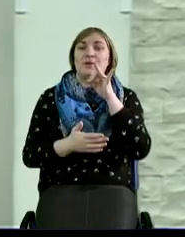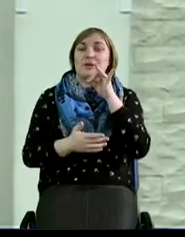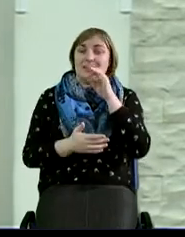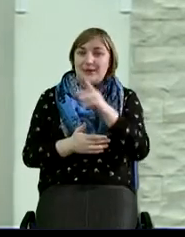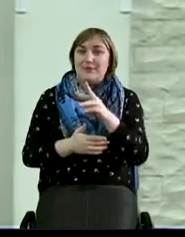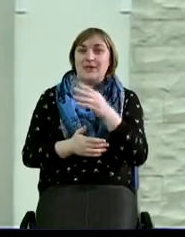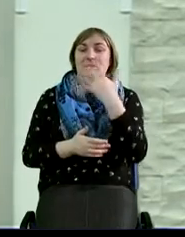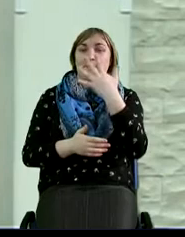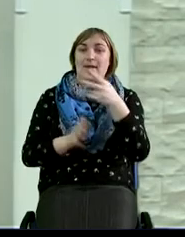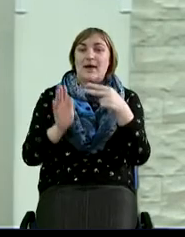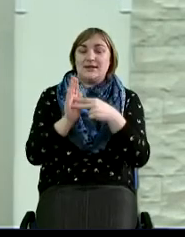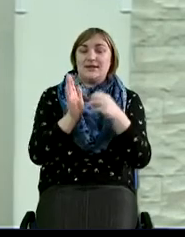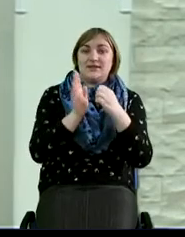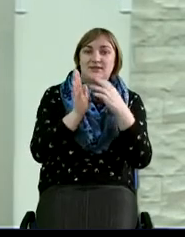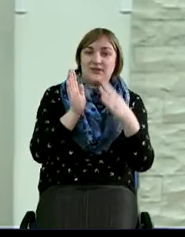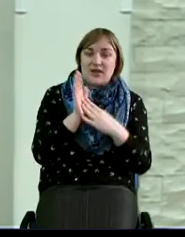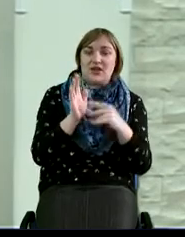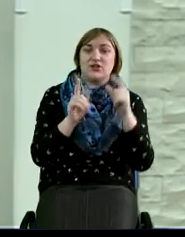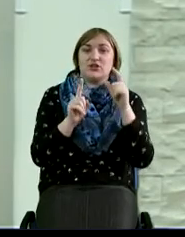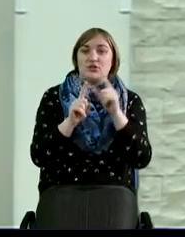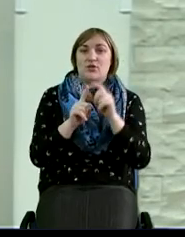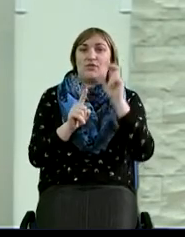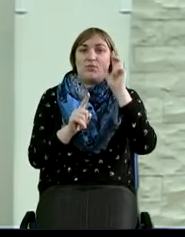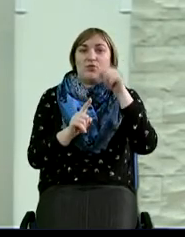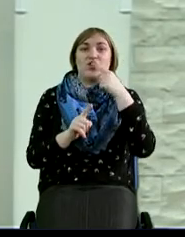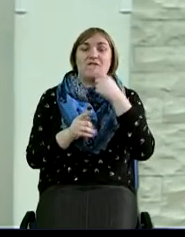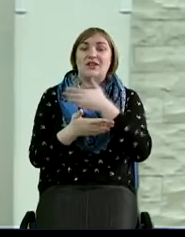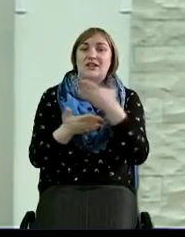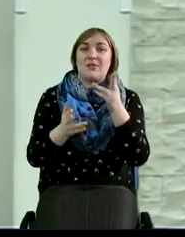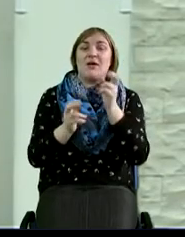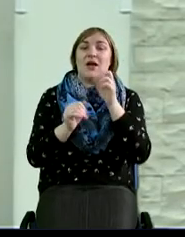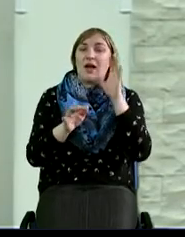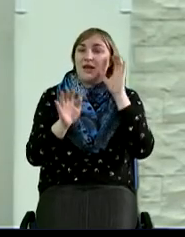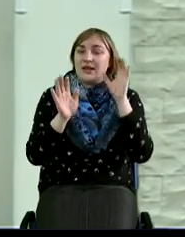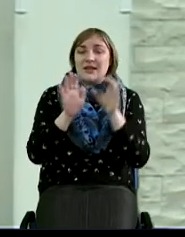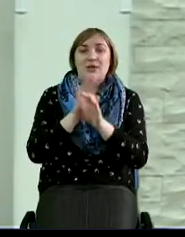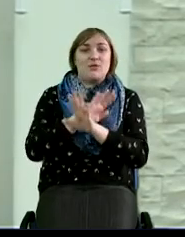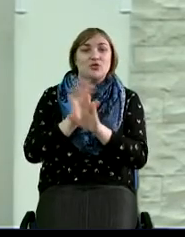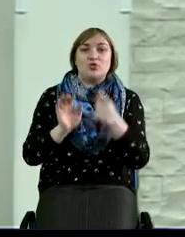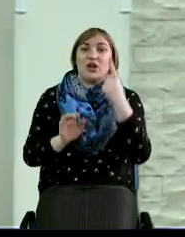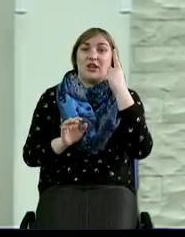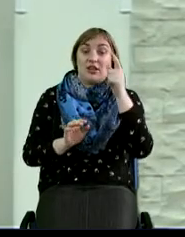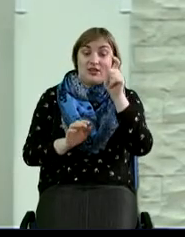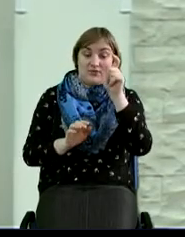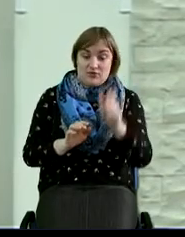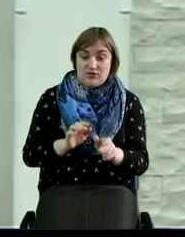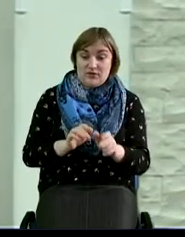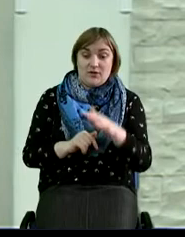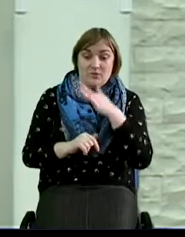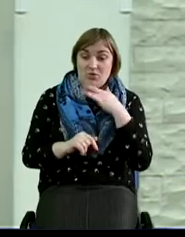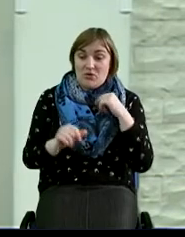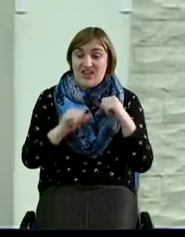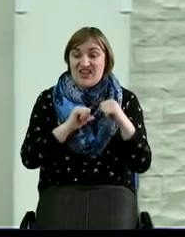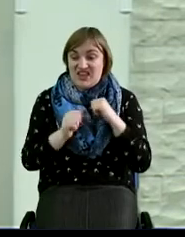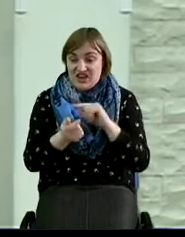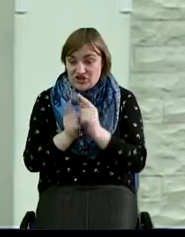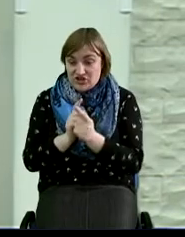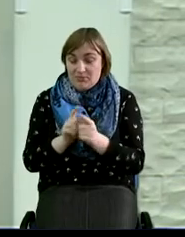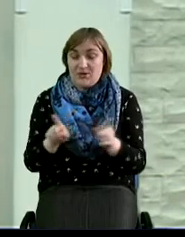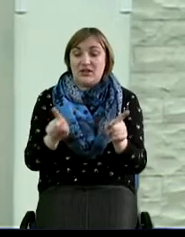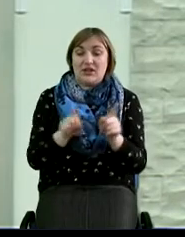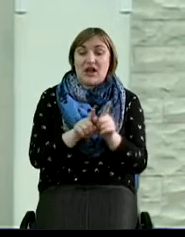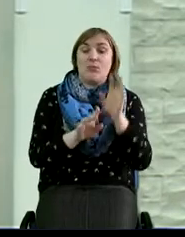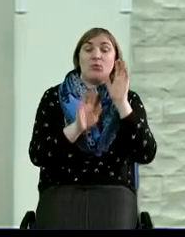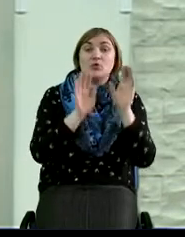стих, Слово Божие нам говорит, «Ибо как непослушание одного человека сделались многие грешными, так и послушанием одного